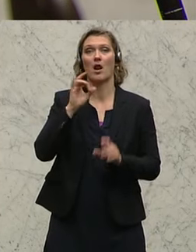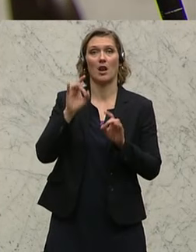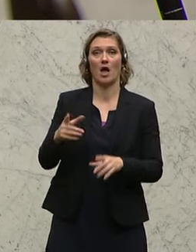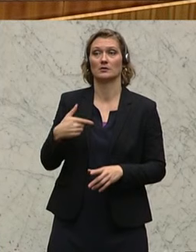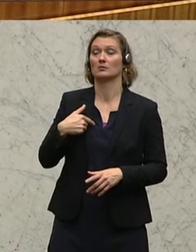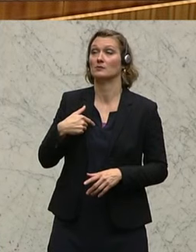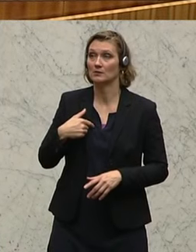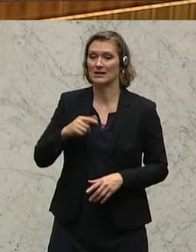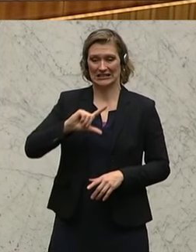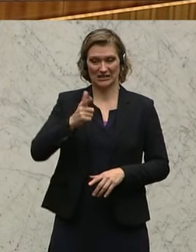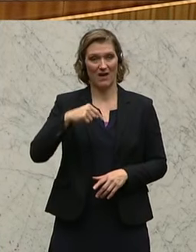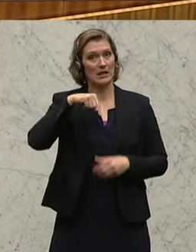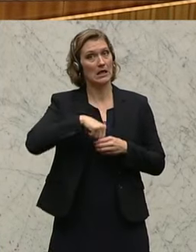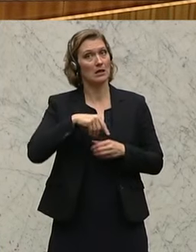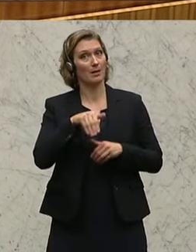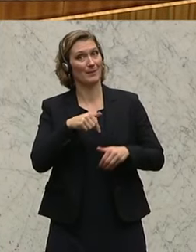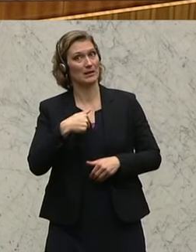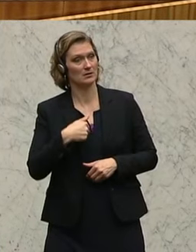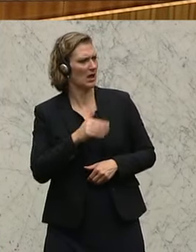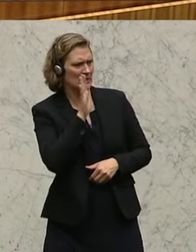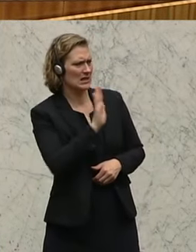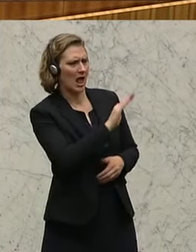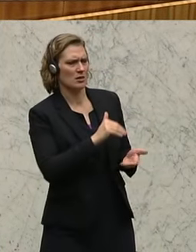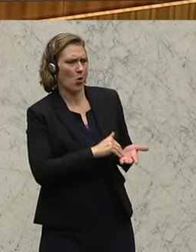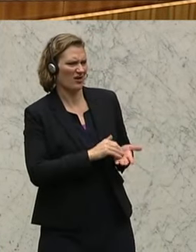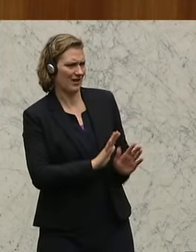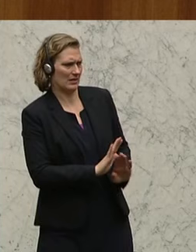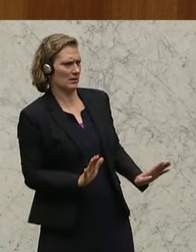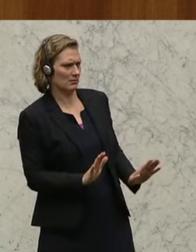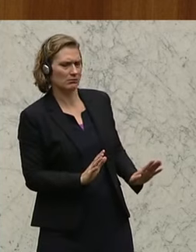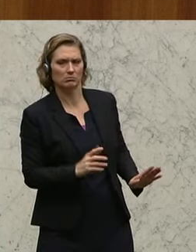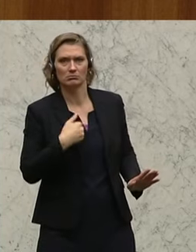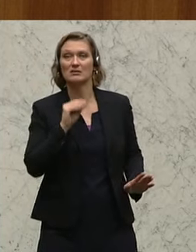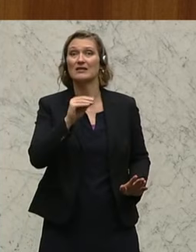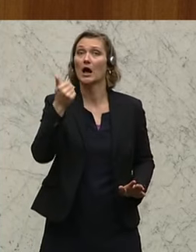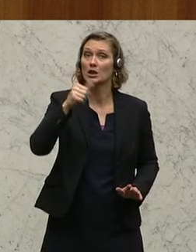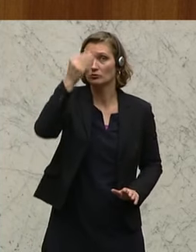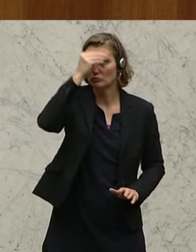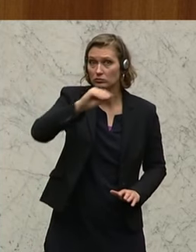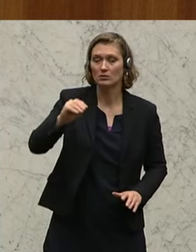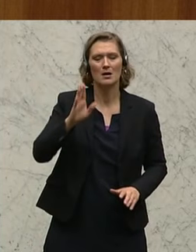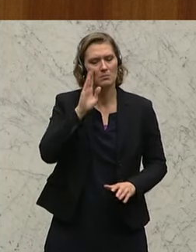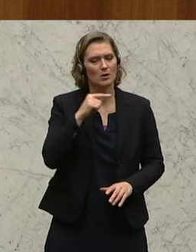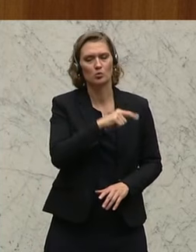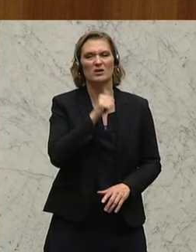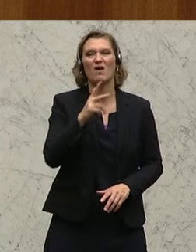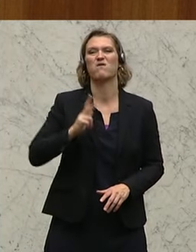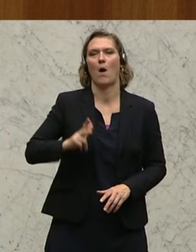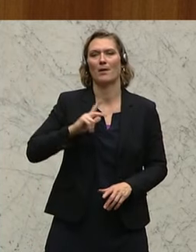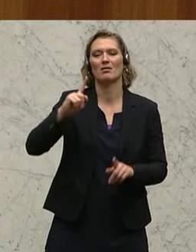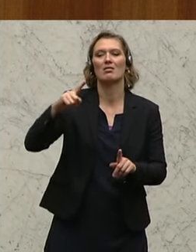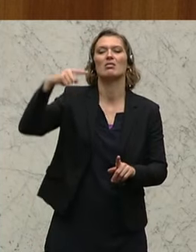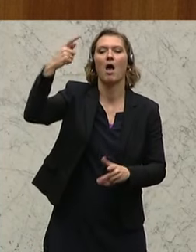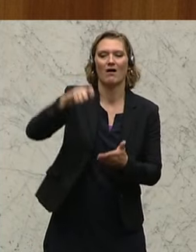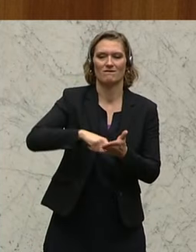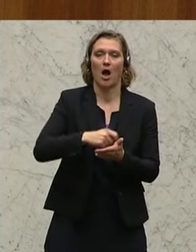lassen. Sie sind der zweite Innenminister. Das haben Sie, glaube ich, nicht notwendig. Und ich sage noch einmal, bereiten Sie hier nicht für nach